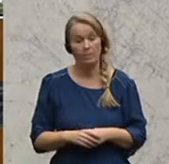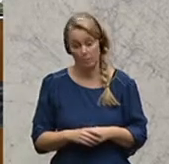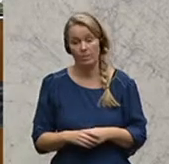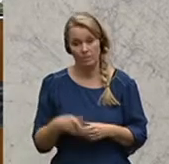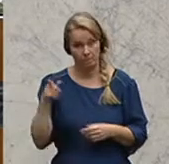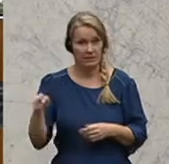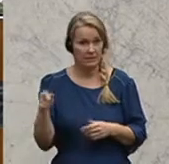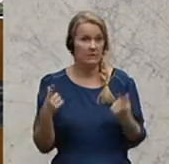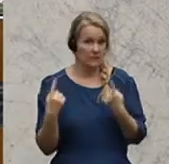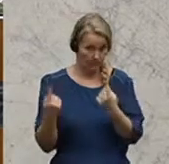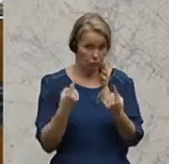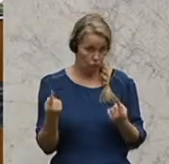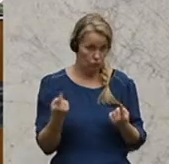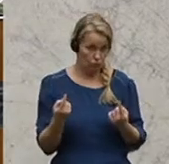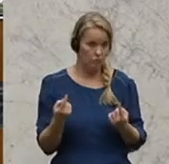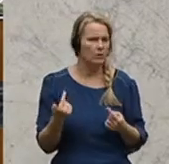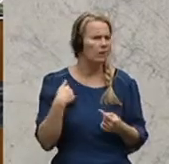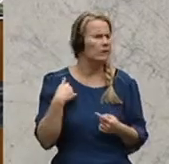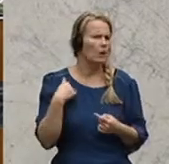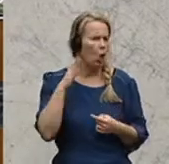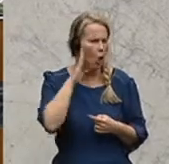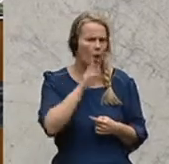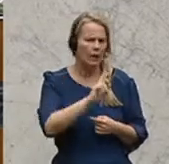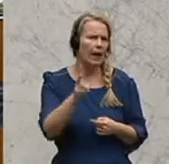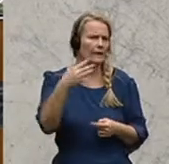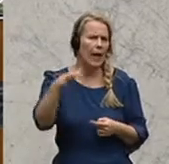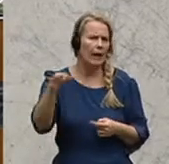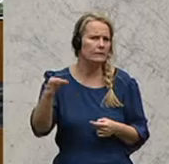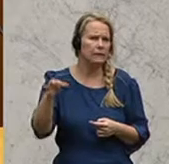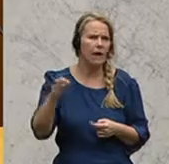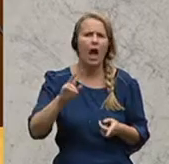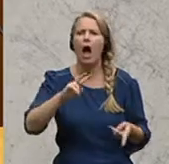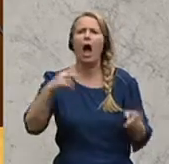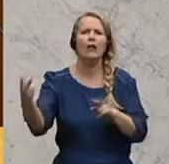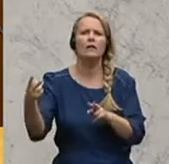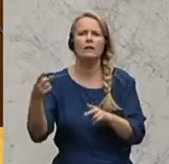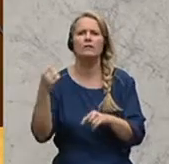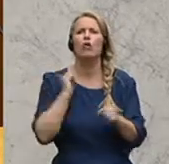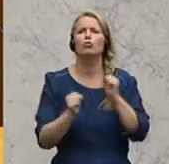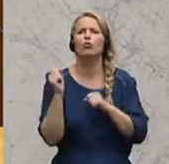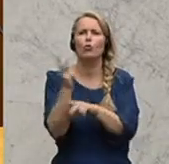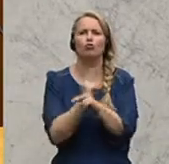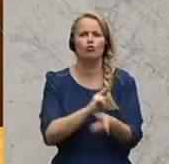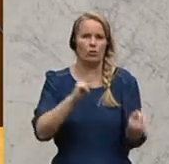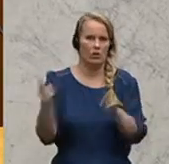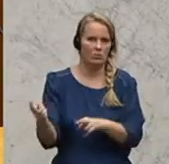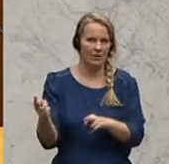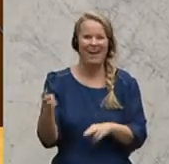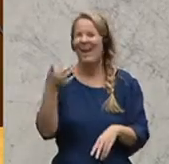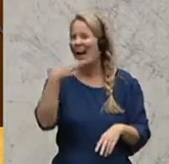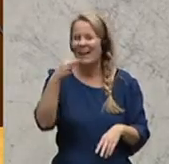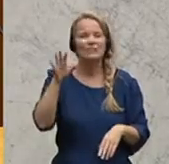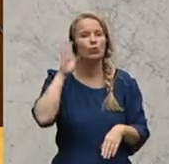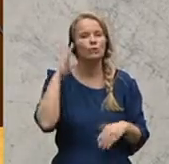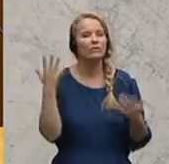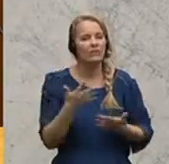die Situation. Und ich höre keine einzige Alternative zur Notverstaatlichung. Das Einzige, was man